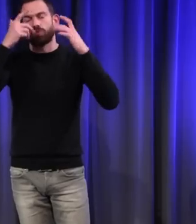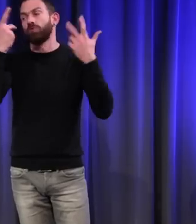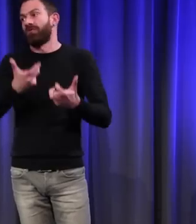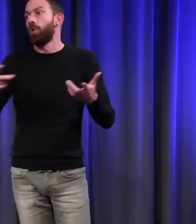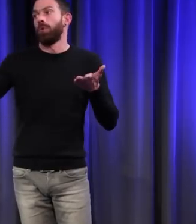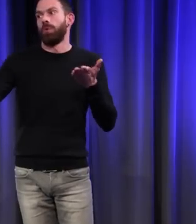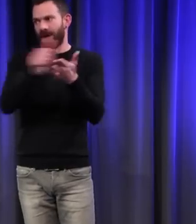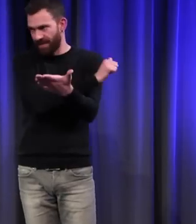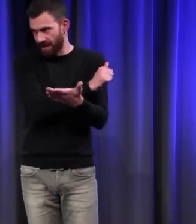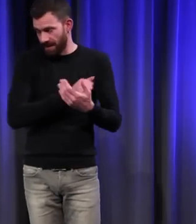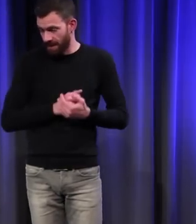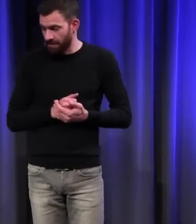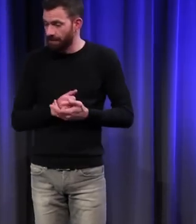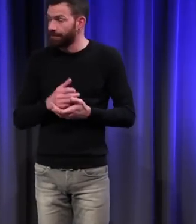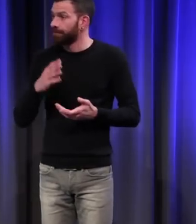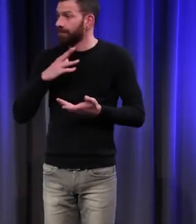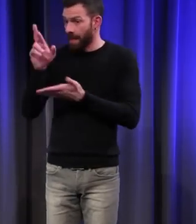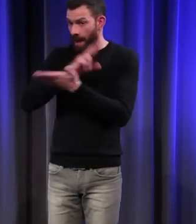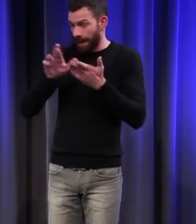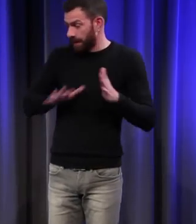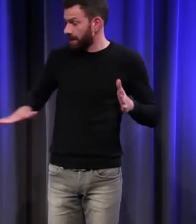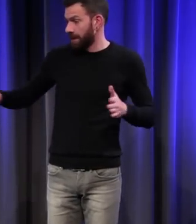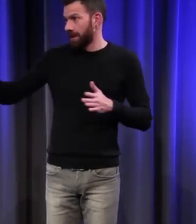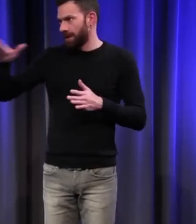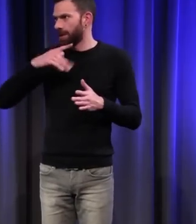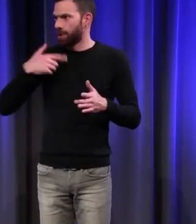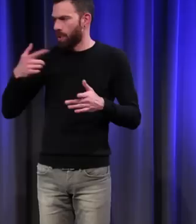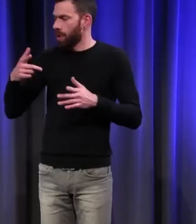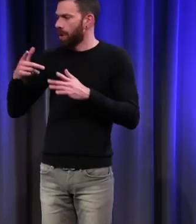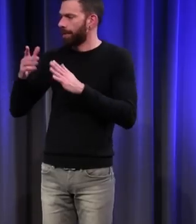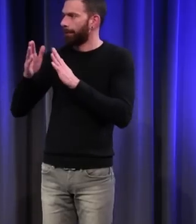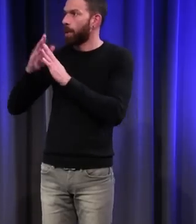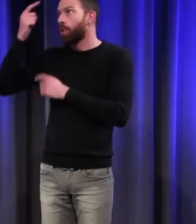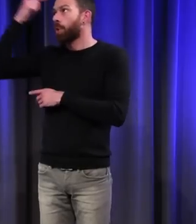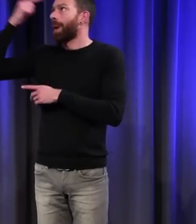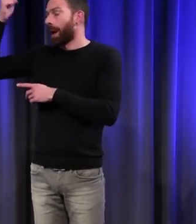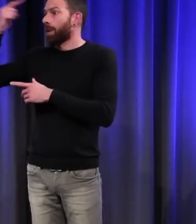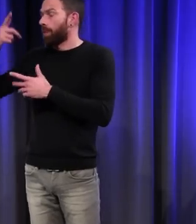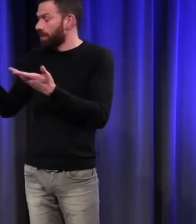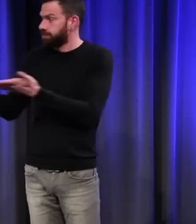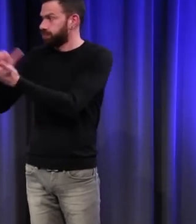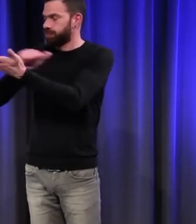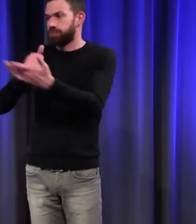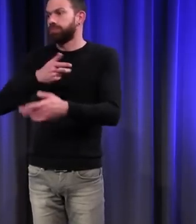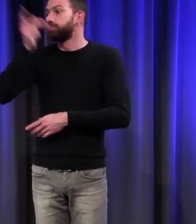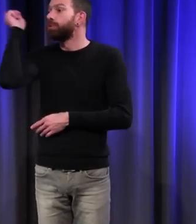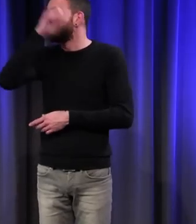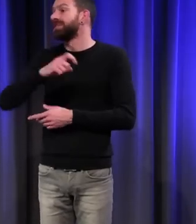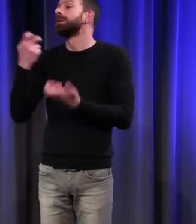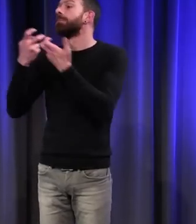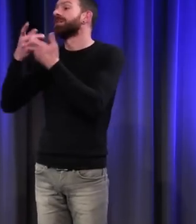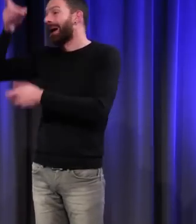y a des zones géographiques où éradiquer ces cultes, c'est plus difficile que dans d'autres, et notamment dans la Germanie